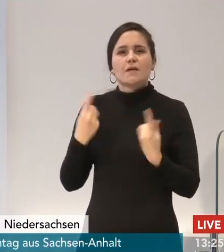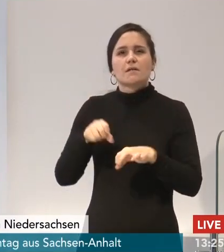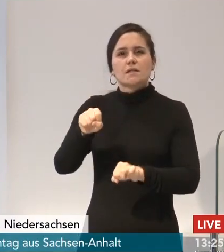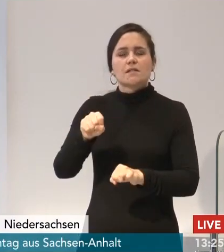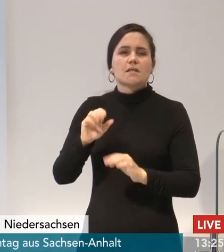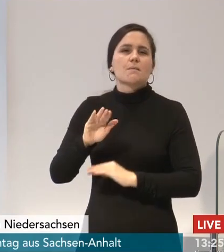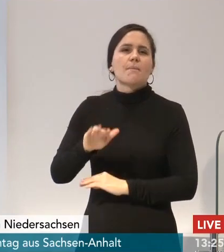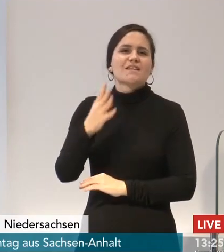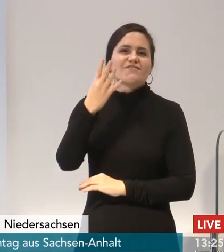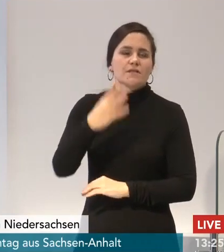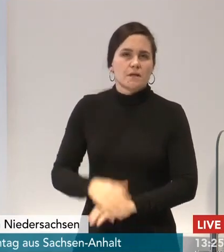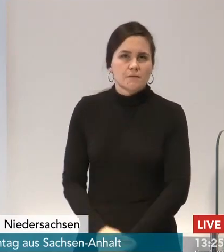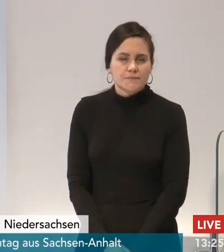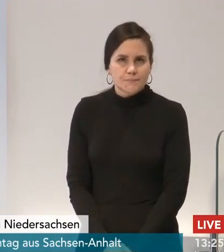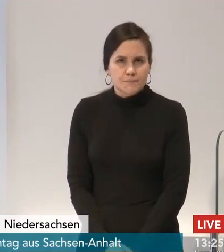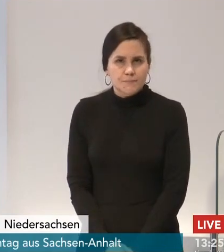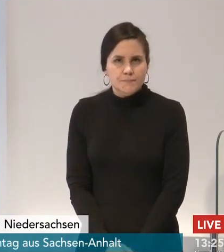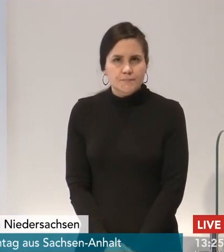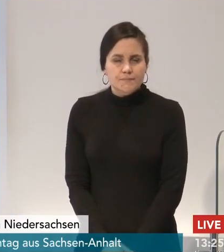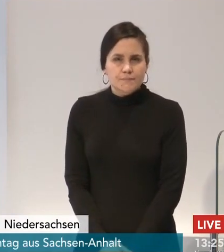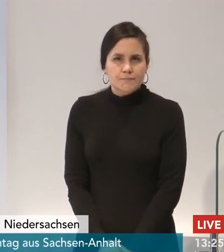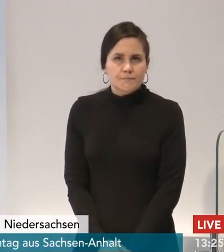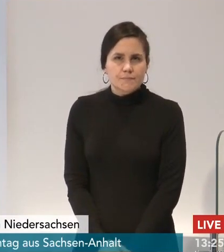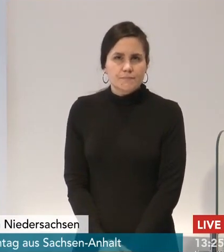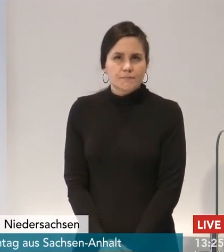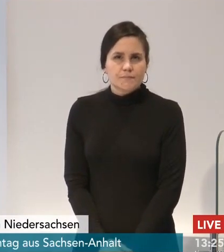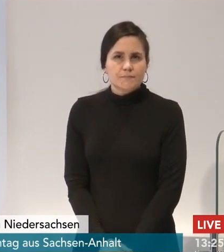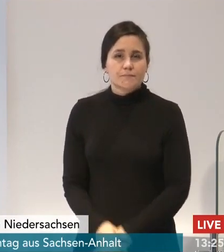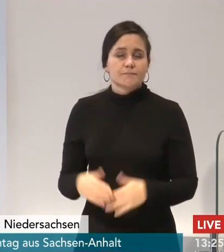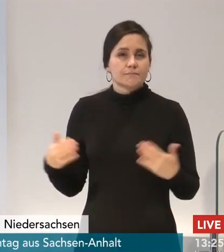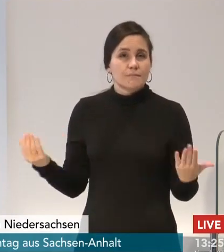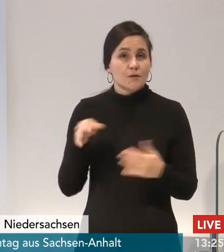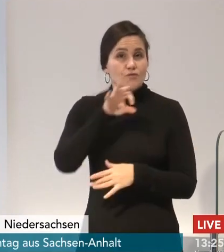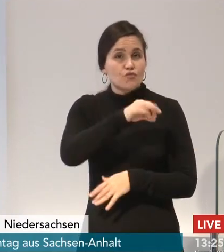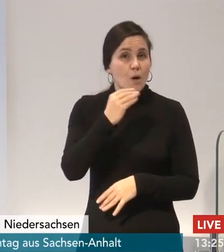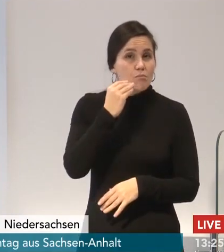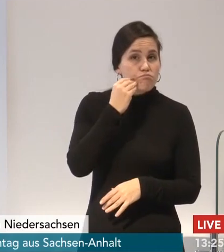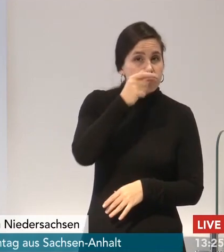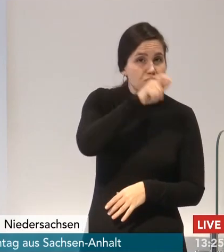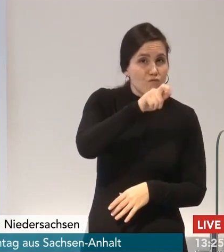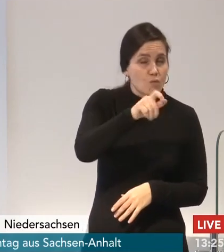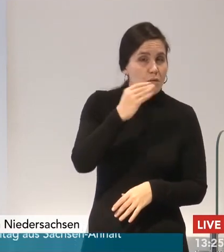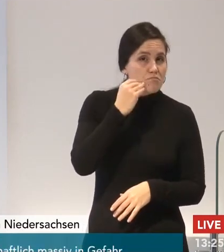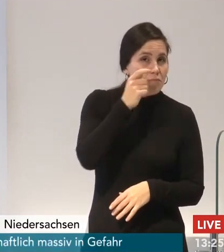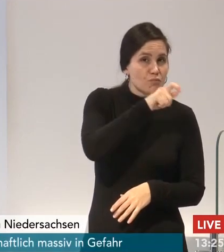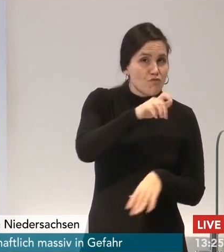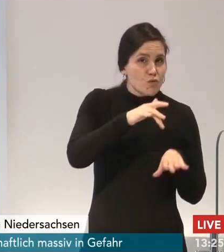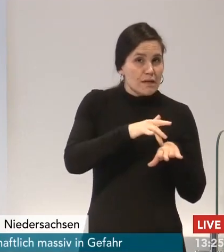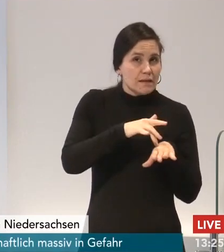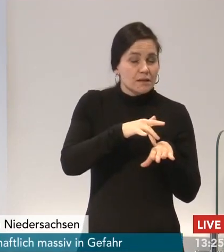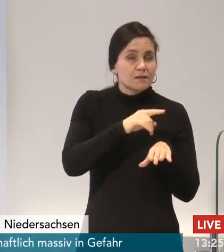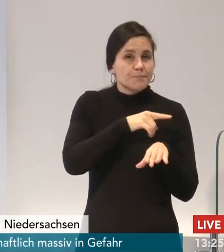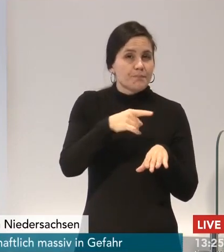Bewohnerinnen und Bewohnern geht es ja um den ganz besonders geschützten Problembereichen. Wir haben da wirklich die